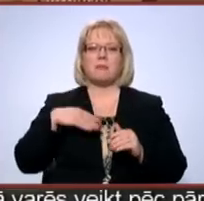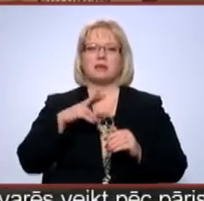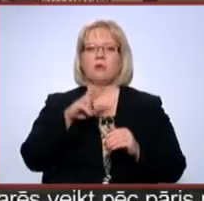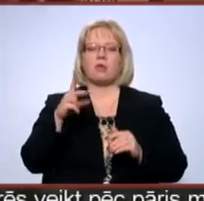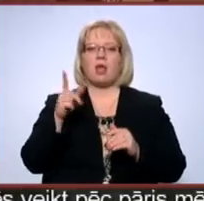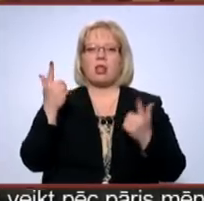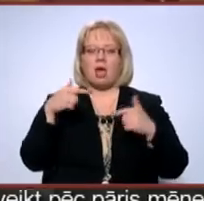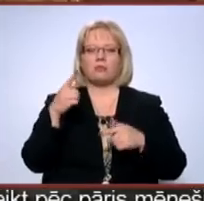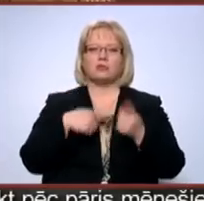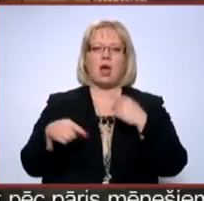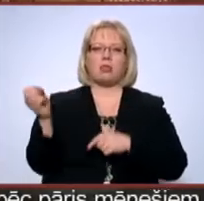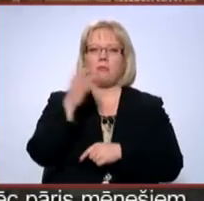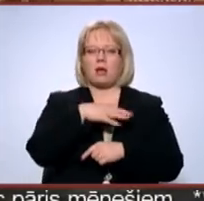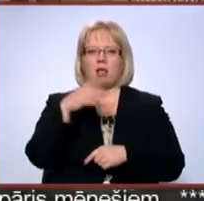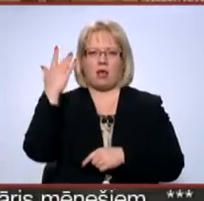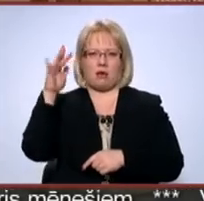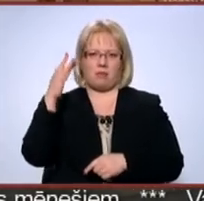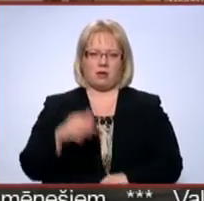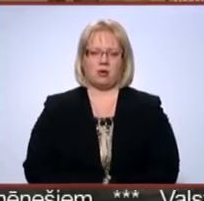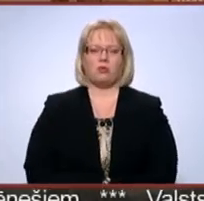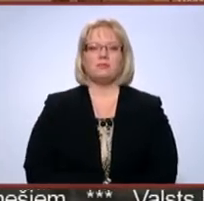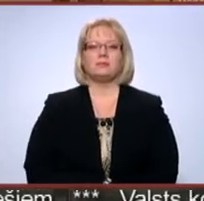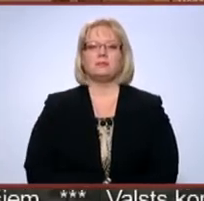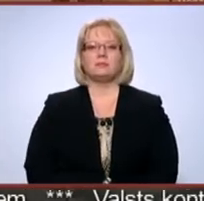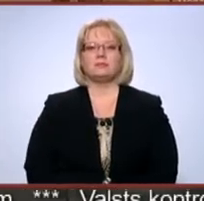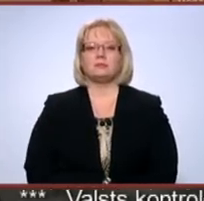laika ceļos atpakaļ uz Ameriku. Aiga Mendaliņa, Arturs Gruzdiņš, Vidzemes televīzija.